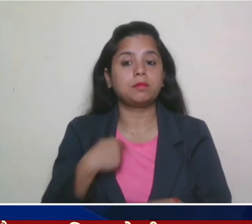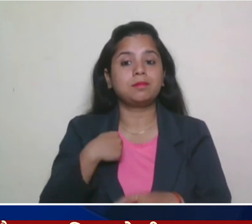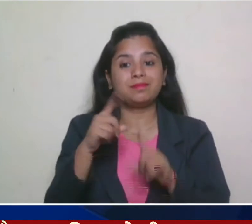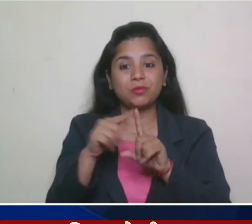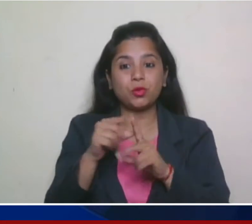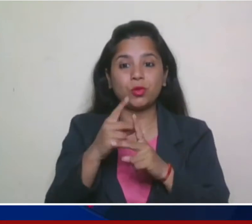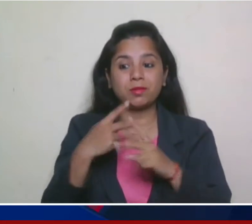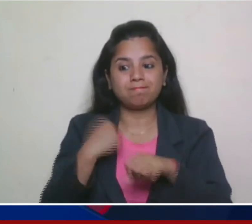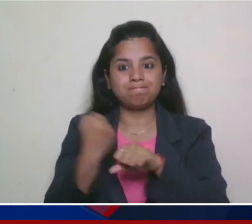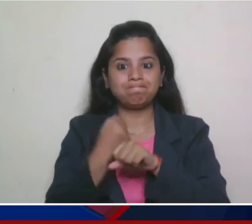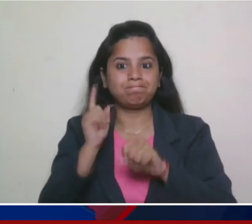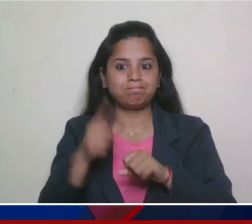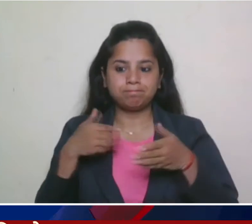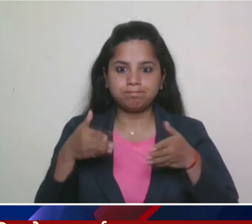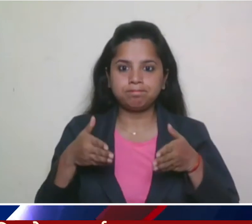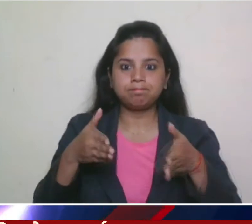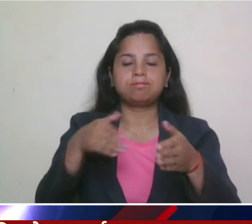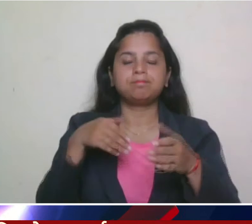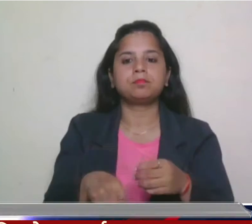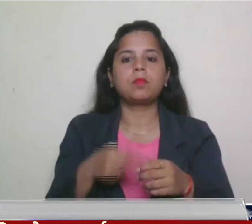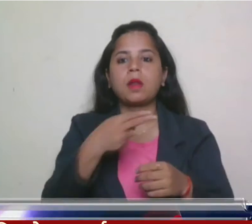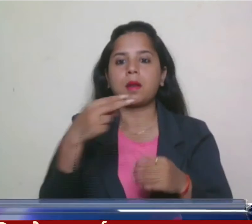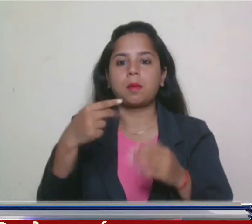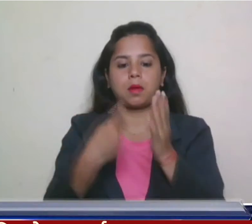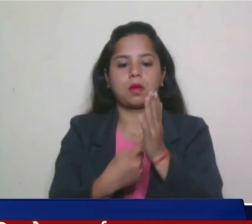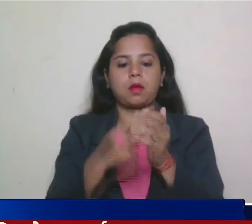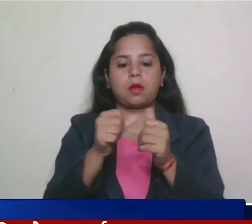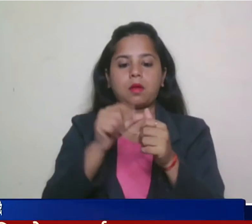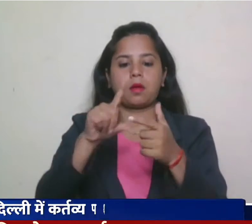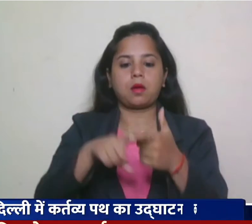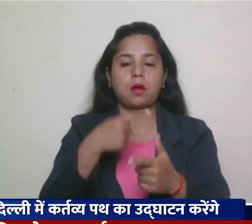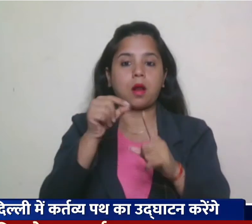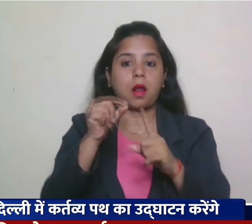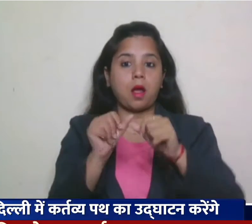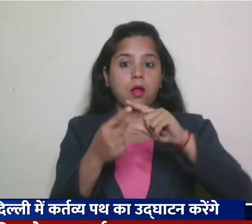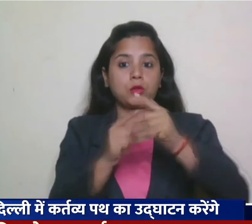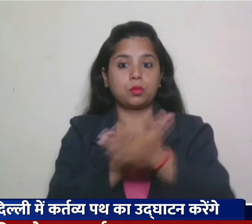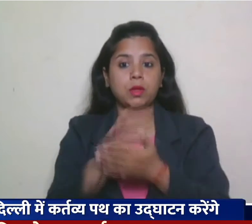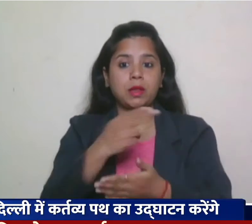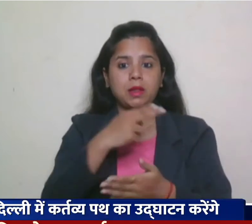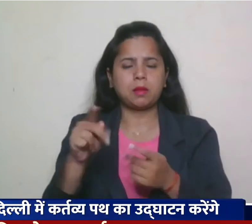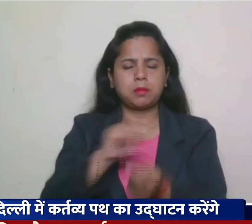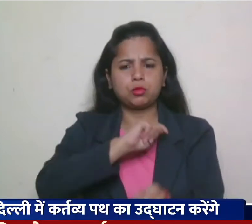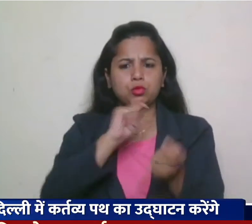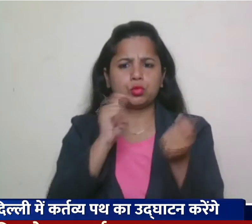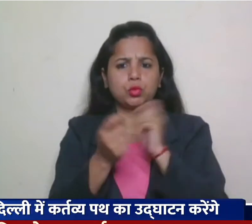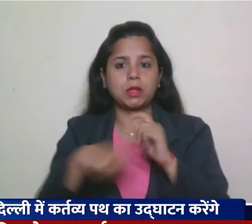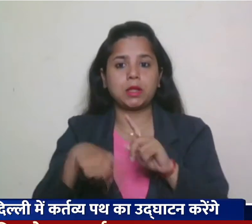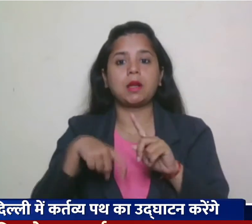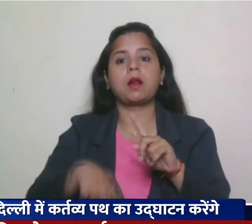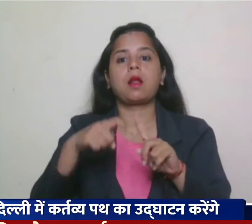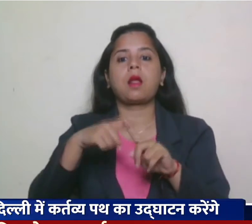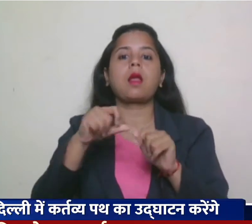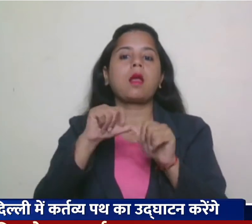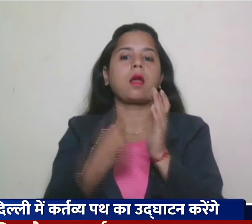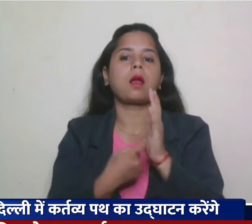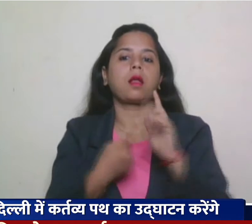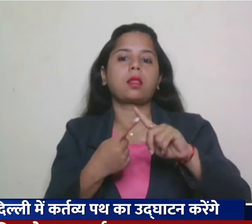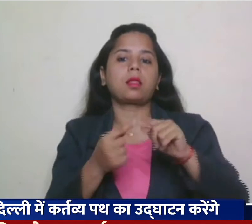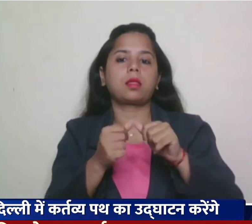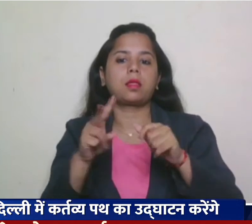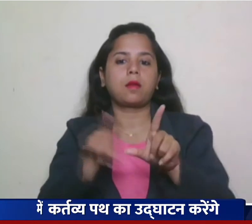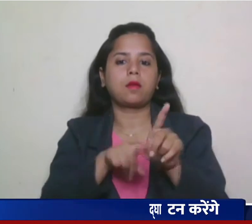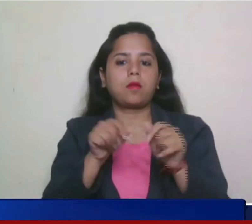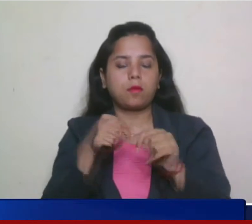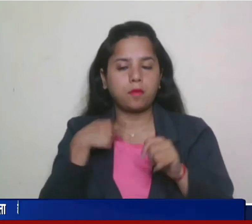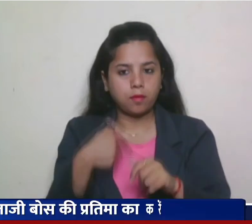करेंगे राजपत का नाम बदल कर करतव्य पत करना लोग स्वामित्व और अधिकारिता का प्रतीक है प्रधार मंत्री